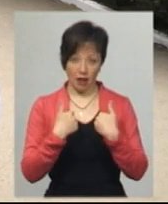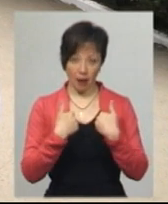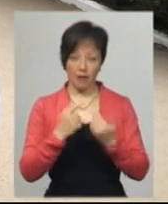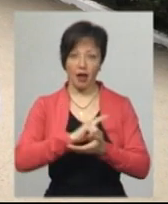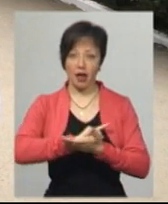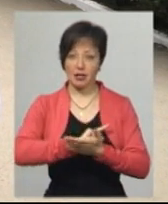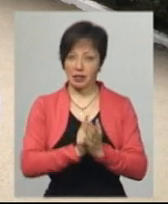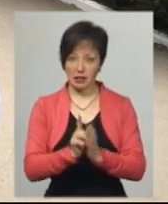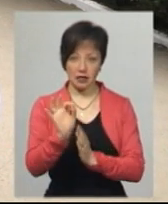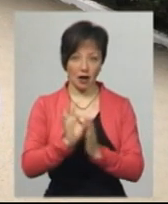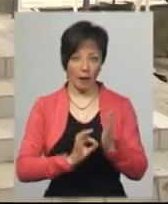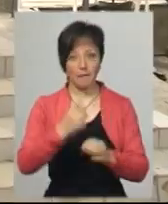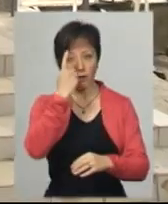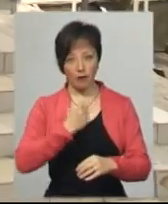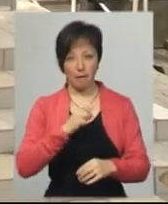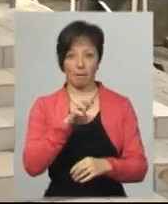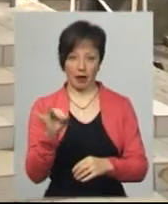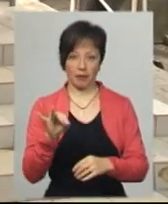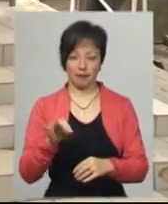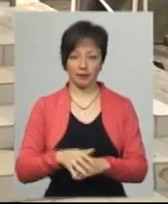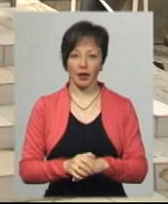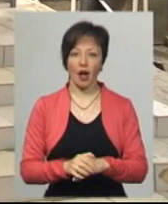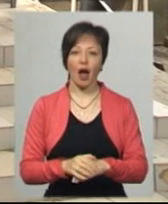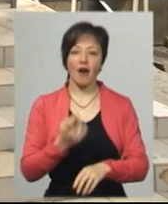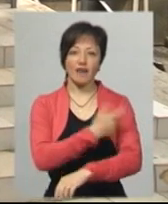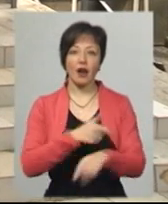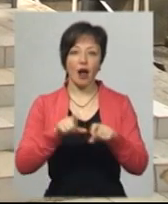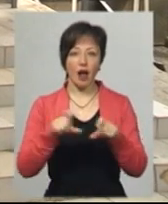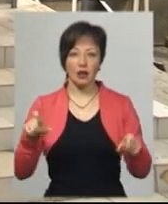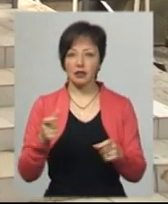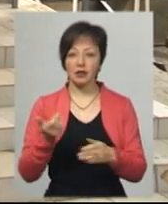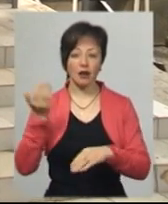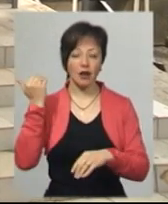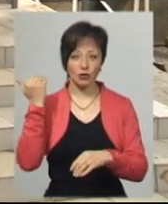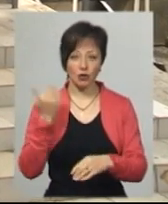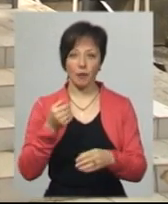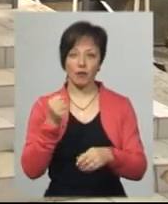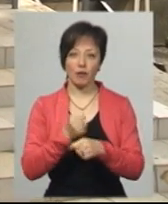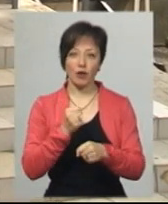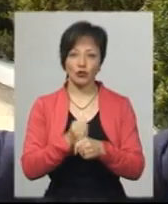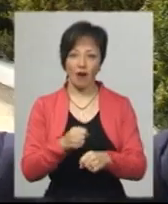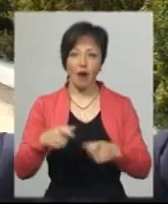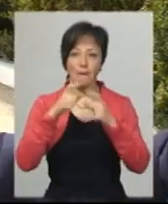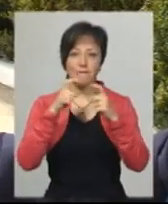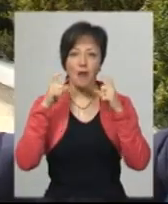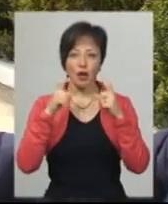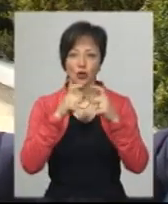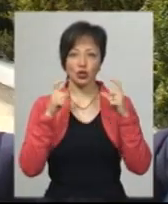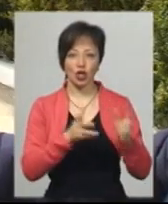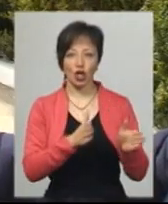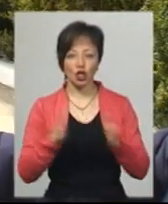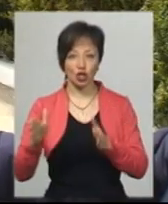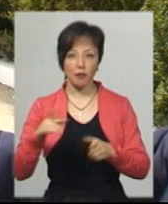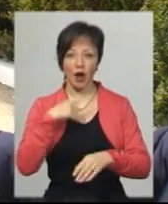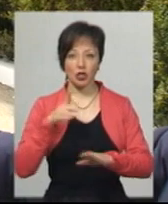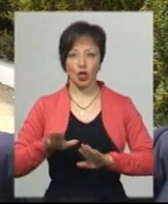сразу екстрено б повідомила. У лікарні задовго до підтвердження першого випадку на ковід діяв масочний режим. Заступник головного лікаря каже,